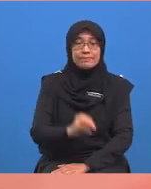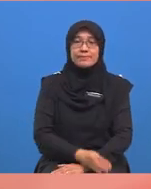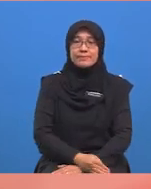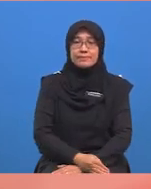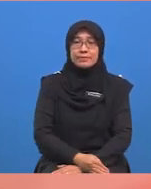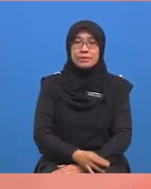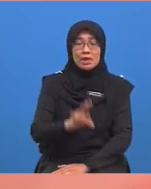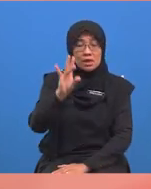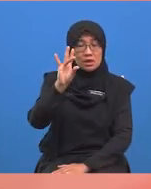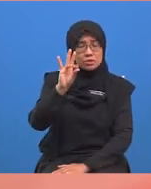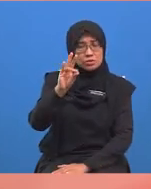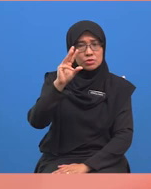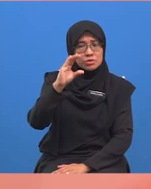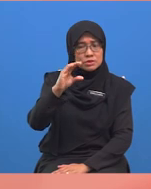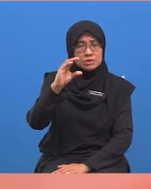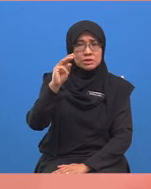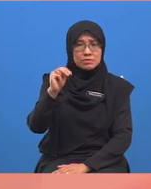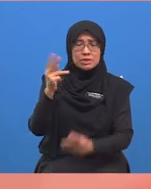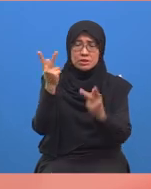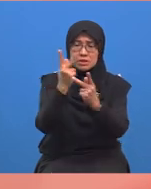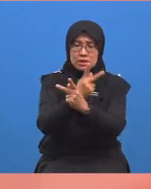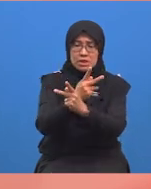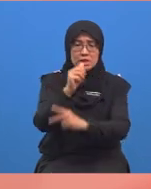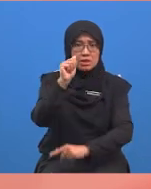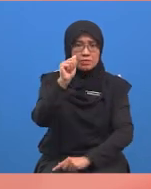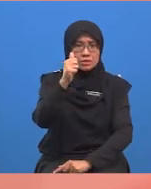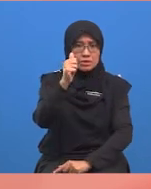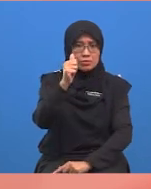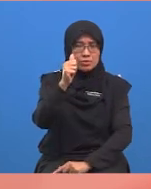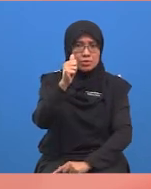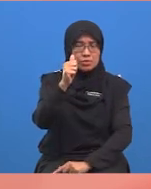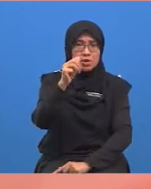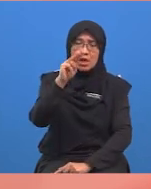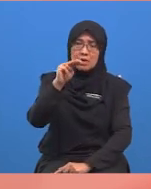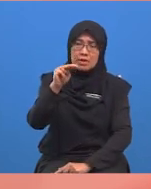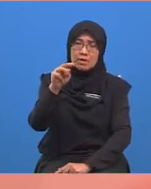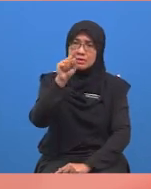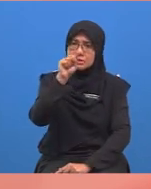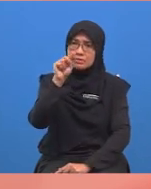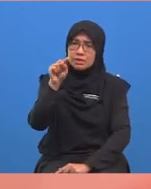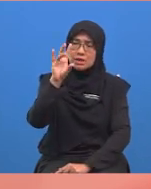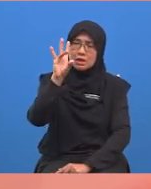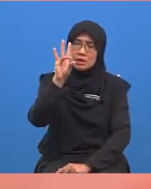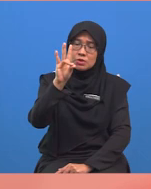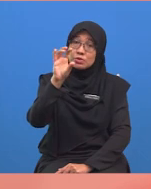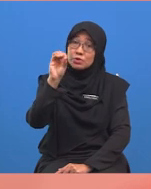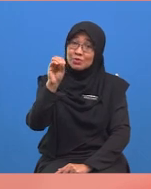Tujuh sentimeter darab sepuluh milimeter bersamaan tujuh puluh milimeter.